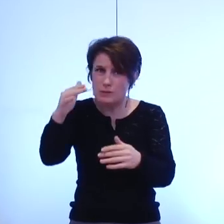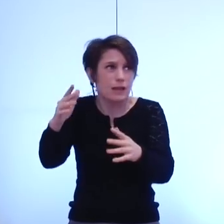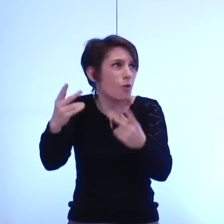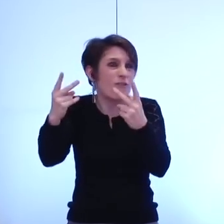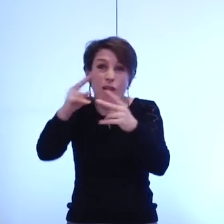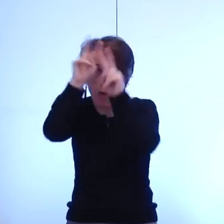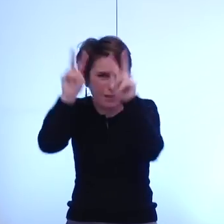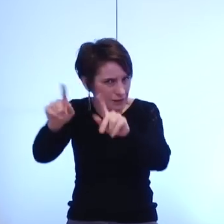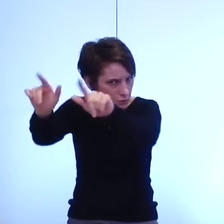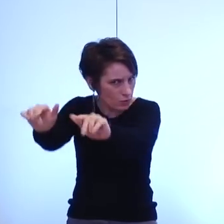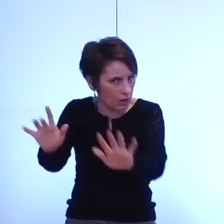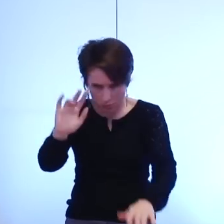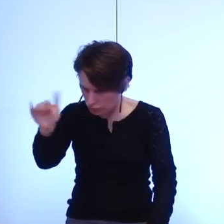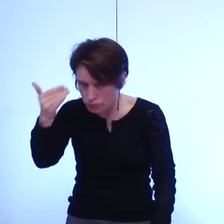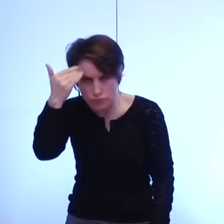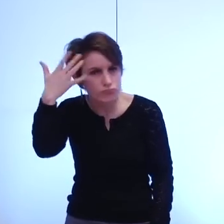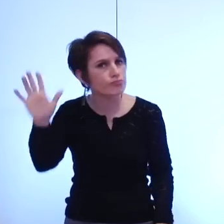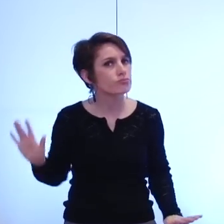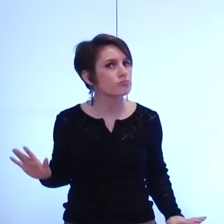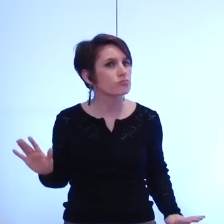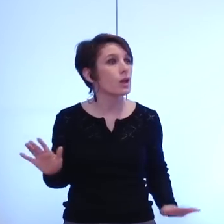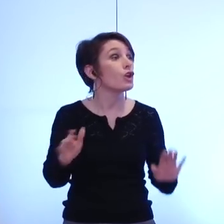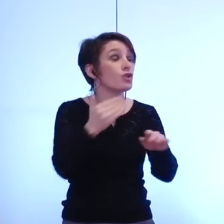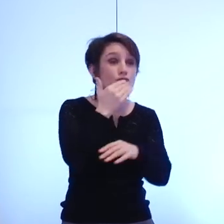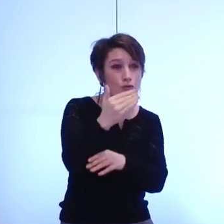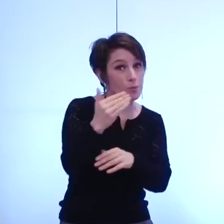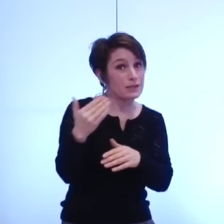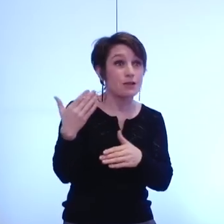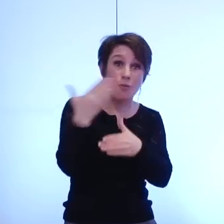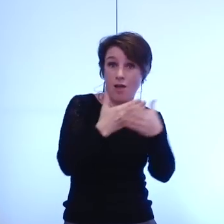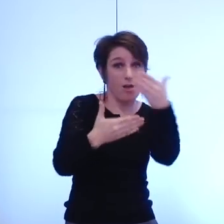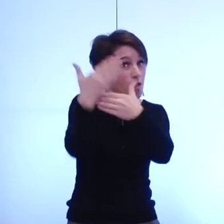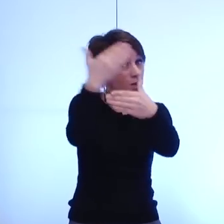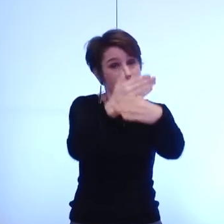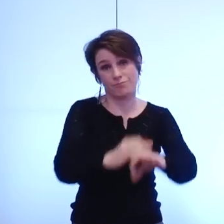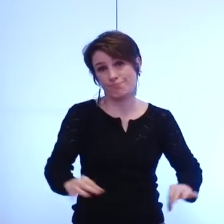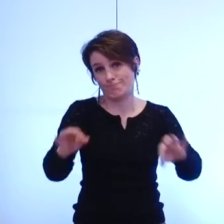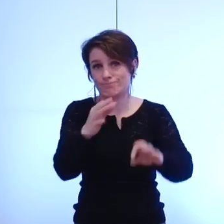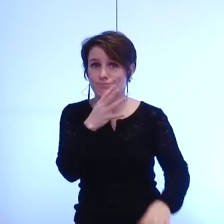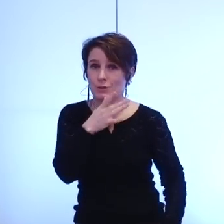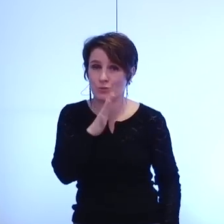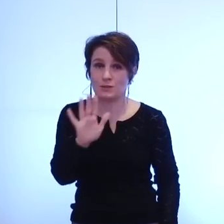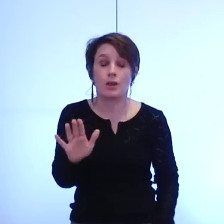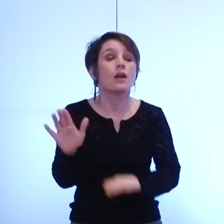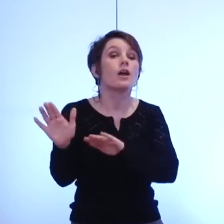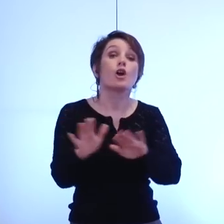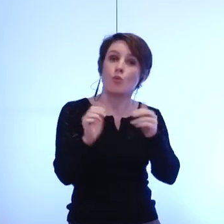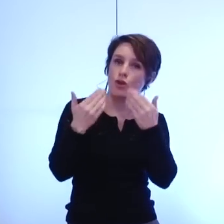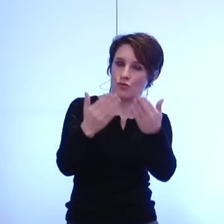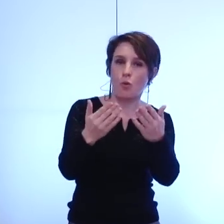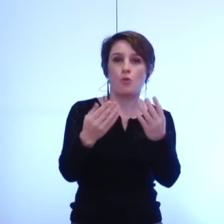je vous remercie il n'y pas de prise de parole après les questions d'actualité et je vous propose donc de suspendre